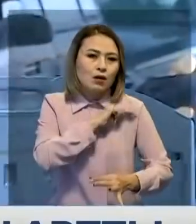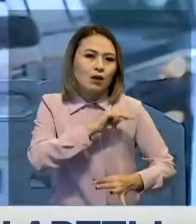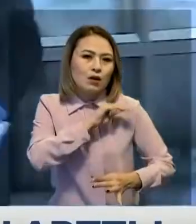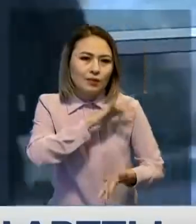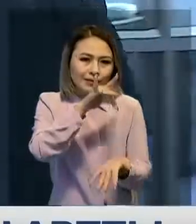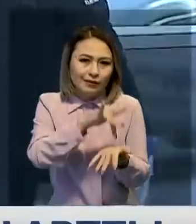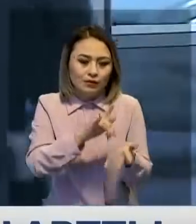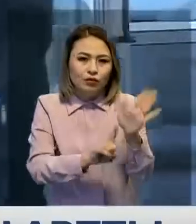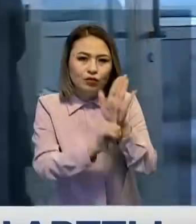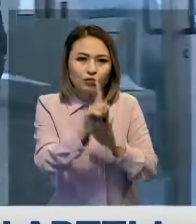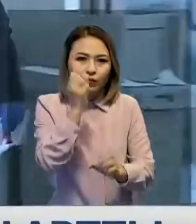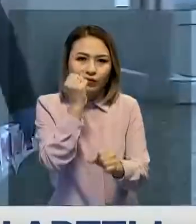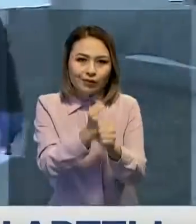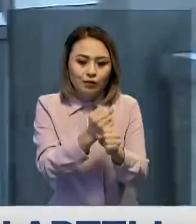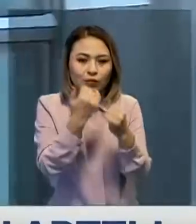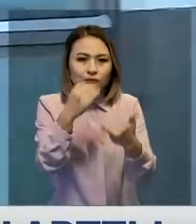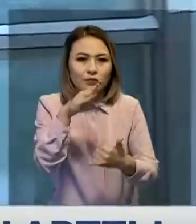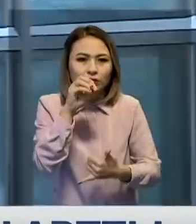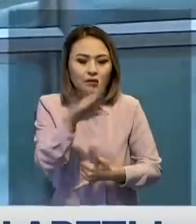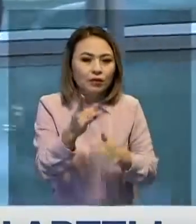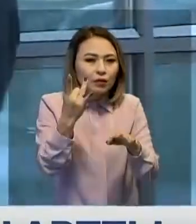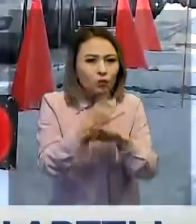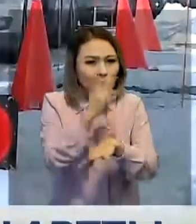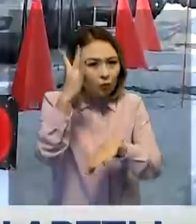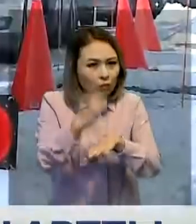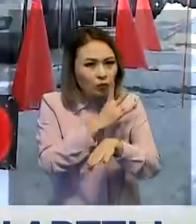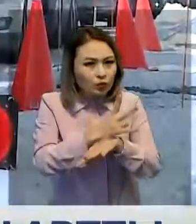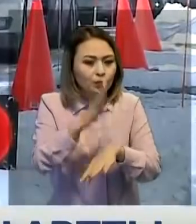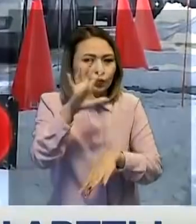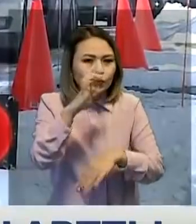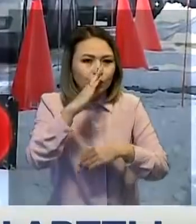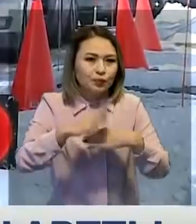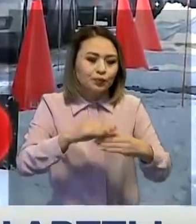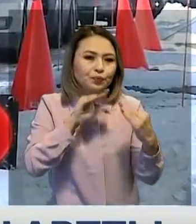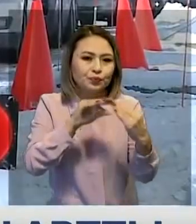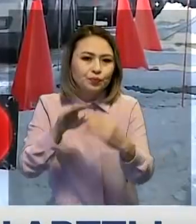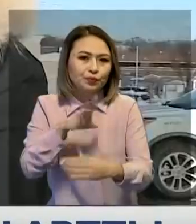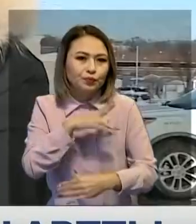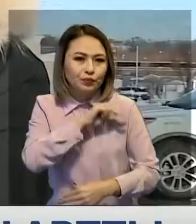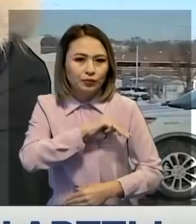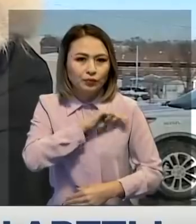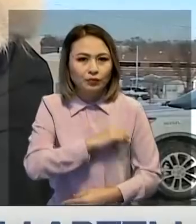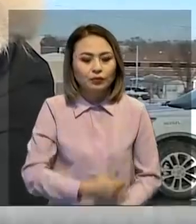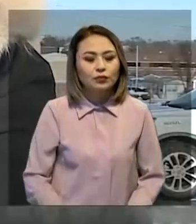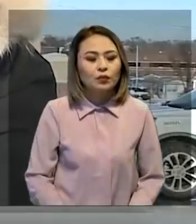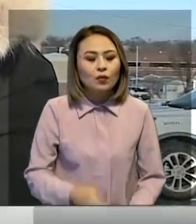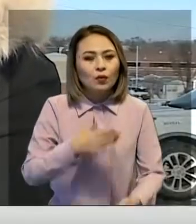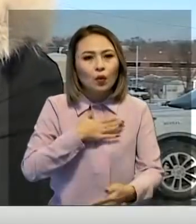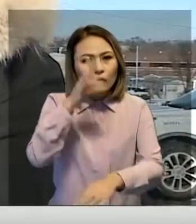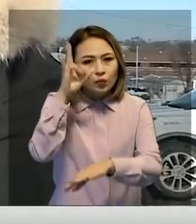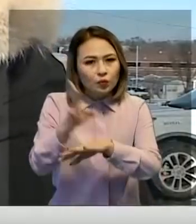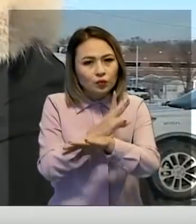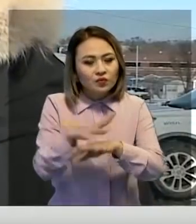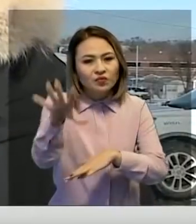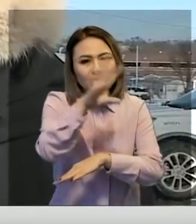орталық іске қосылды. Тестіле орыны алғашқы түнінақ 500-дей көлікке қызмет көрсеткен. Бізде түні бойы көлікпен